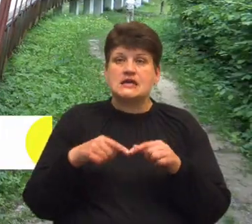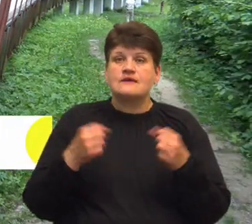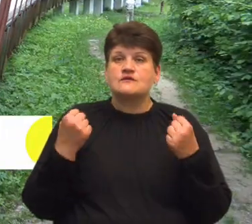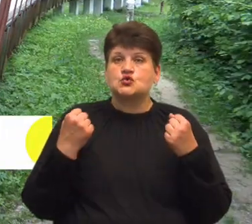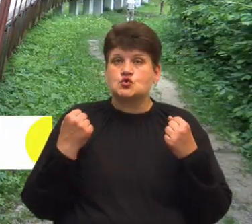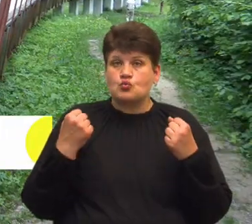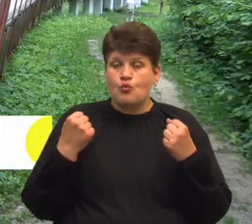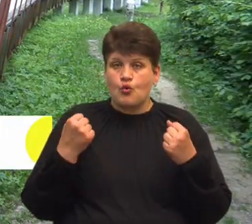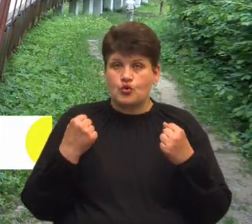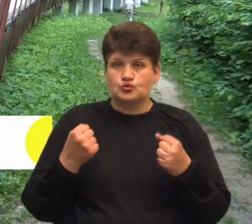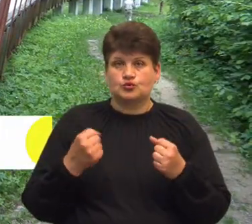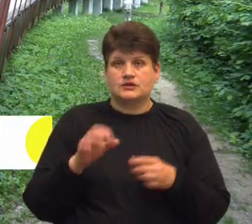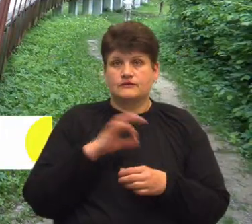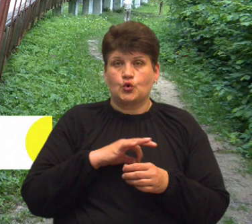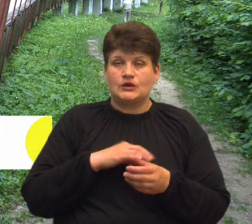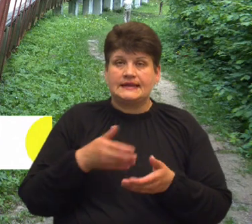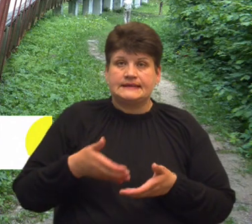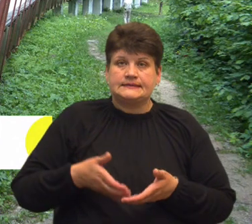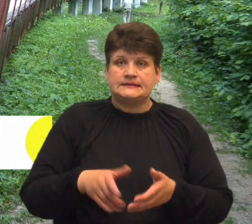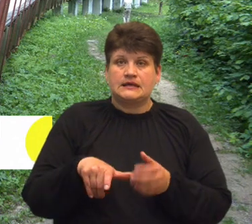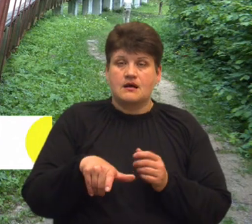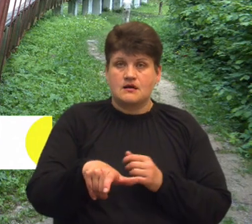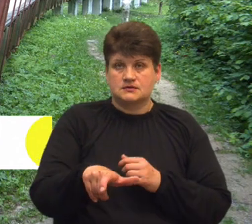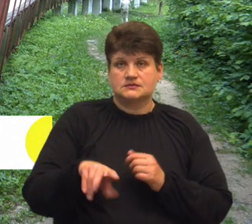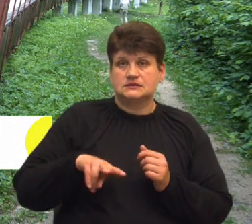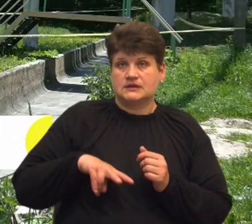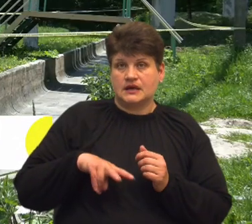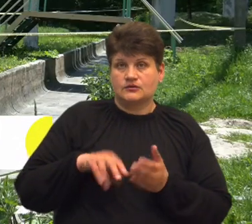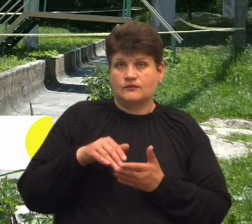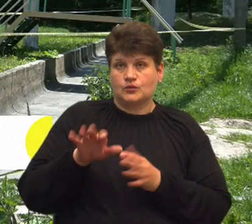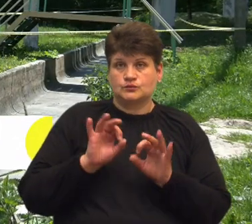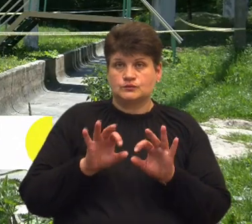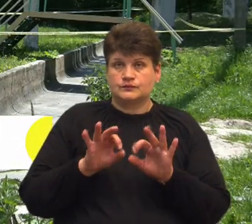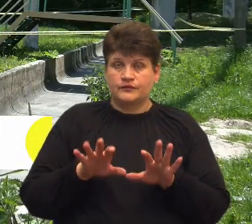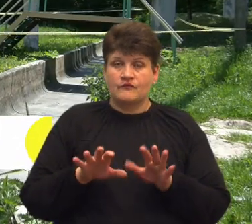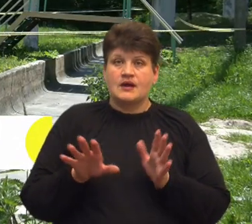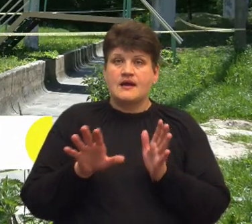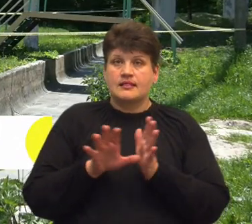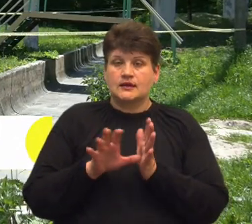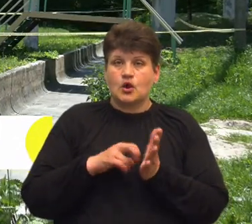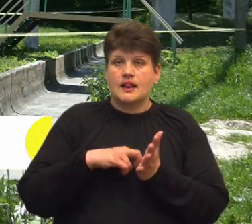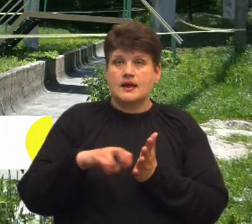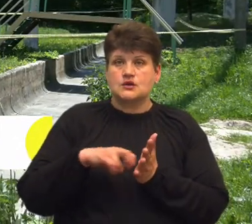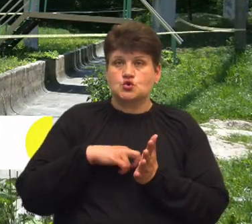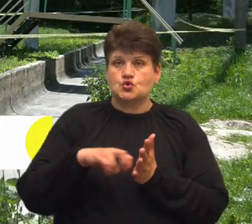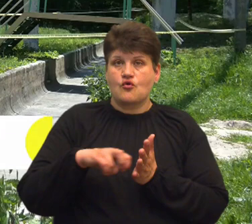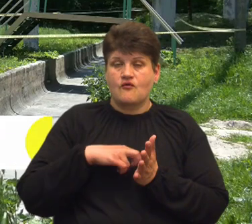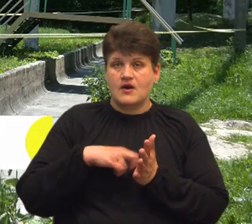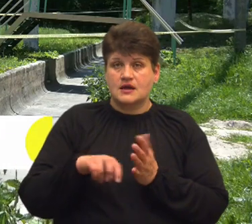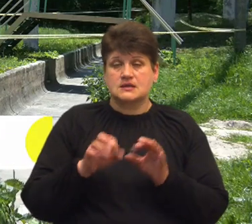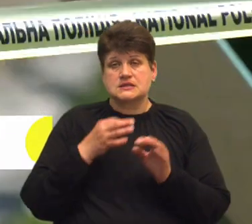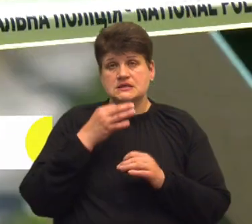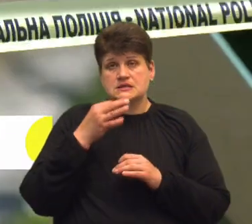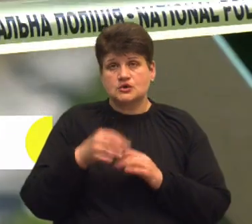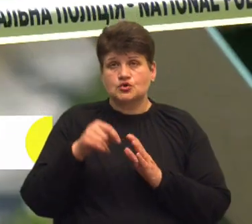школи Світлана Крикончук, де поки триває слідство, від коментарів на камеру відмовилася. В електронному листуванні з нашими кореспондентами розповіла, що